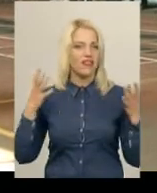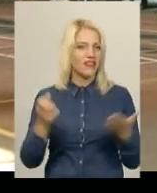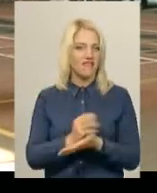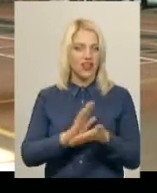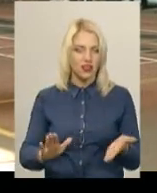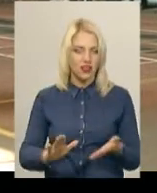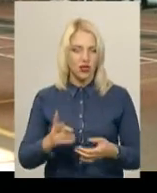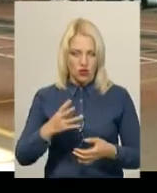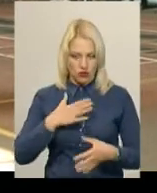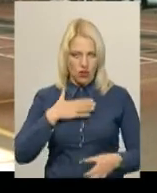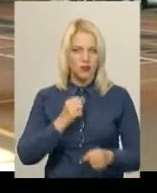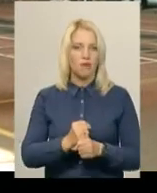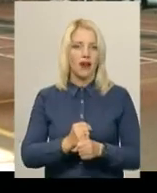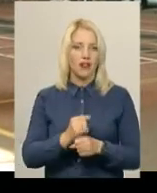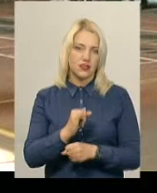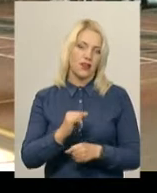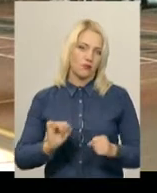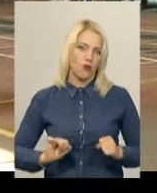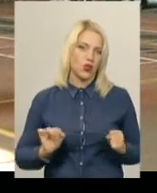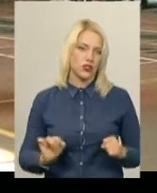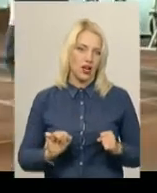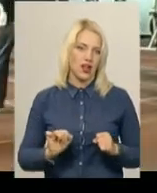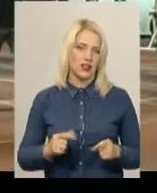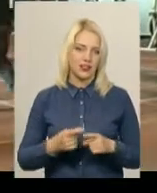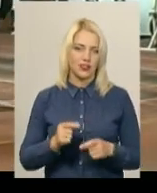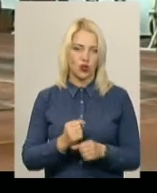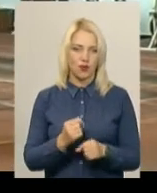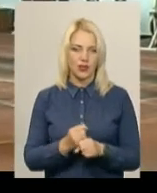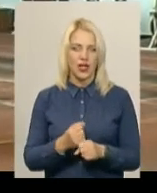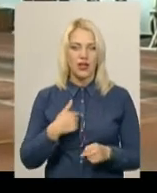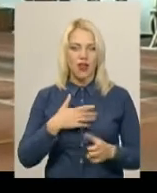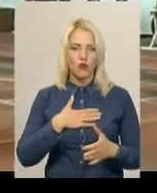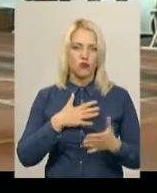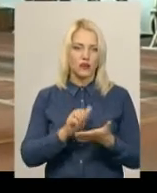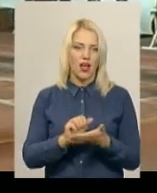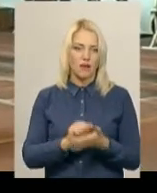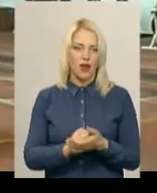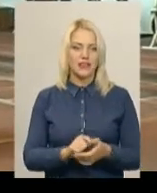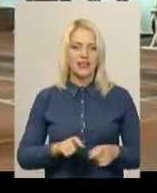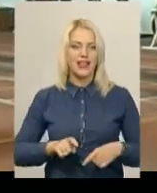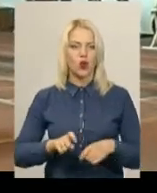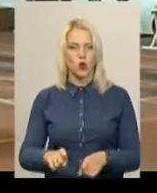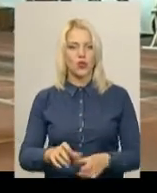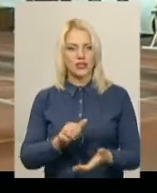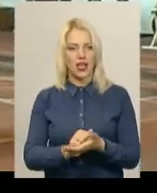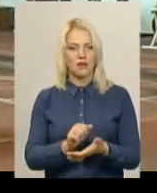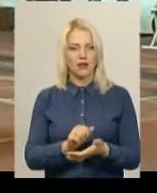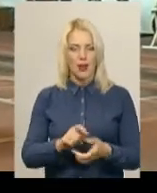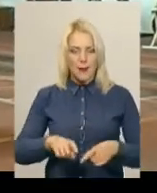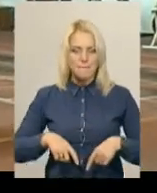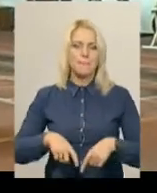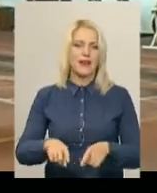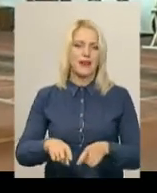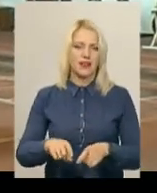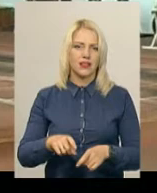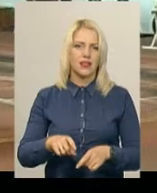але зібралася і постаралася виграти. Я люблю займатися легкою атлетикою, бігати, стрибати